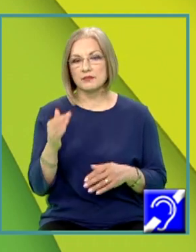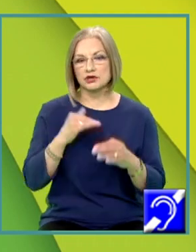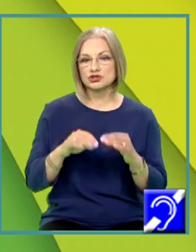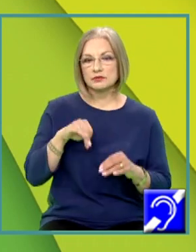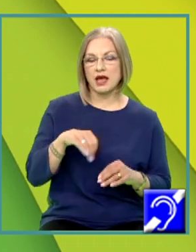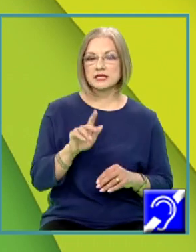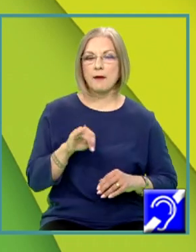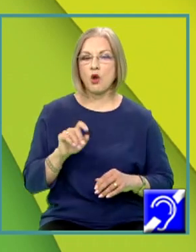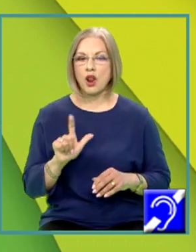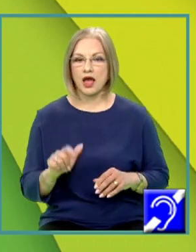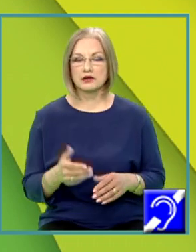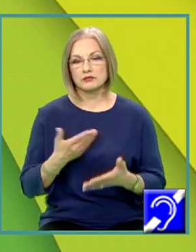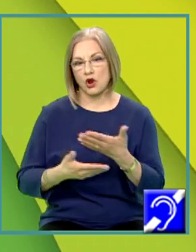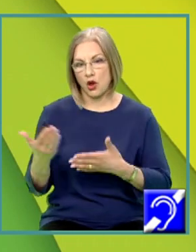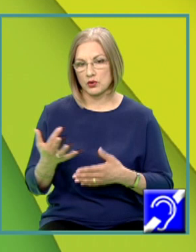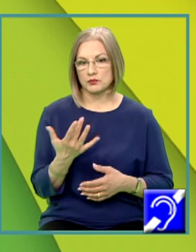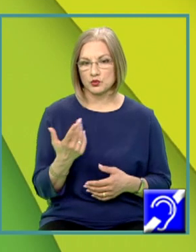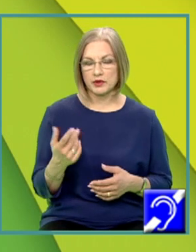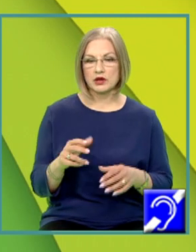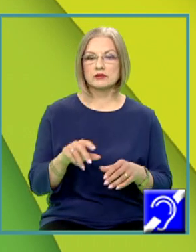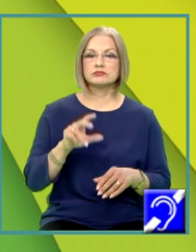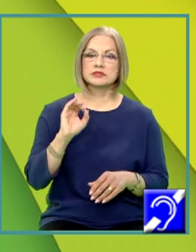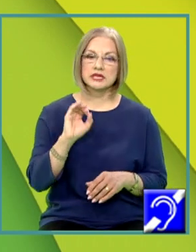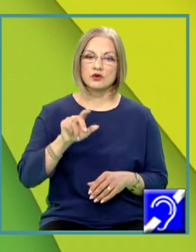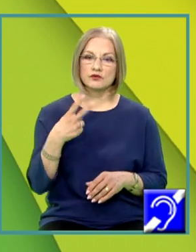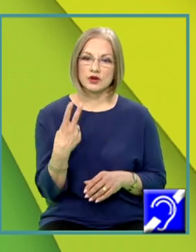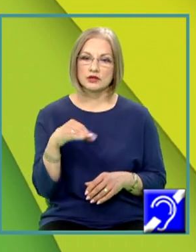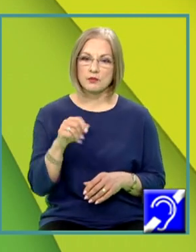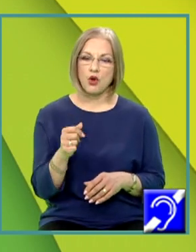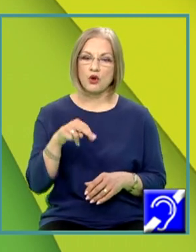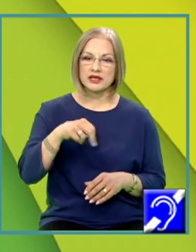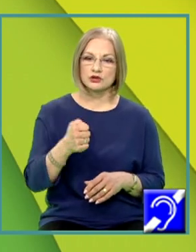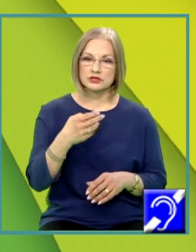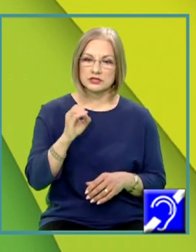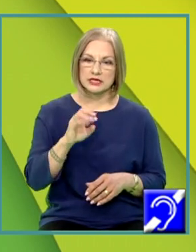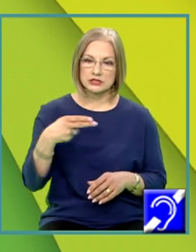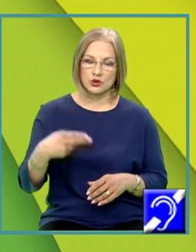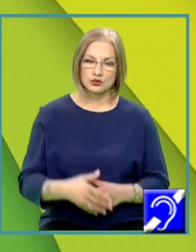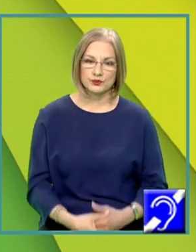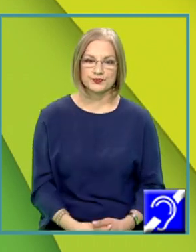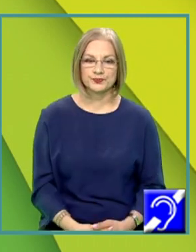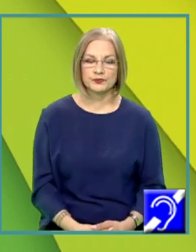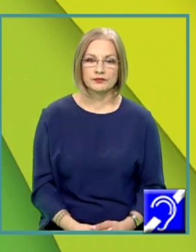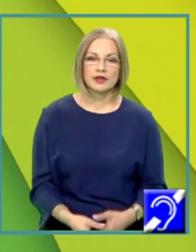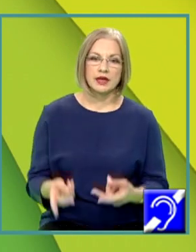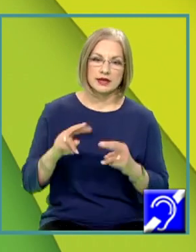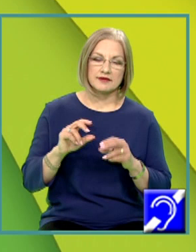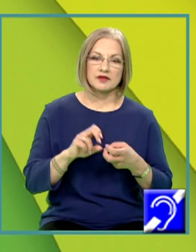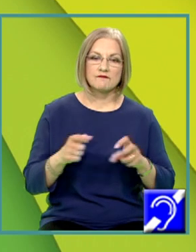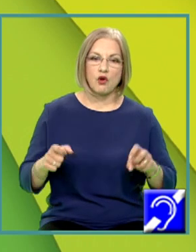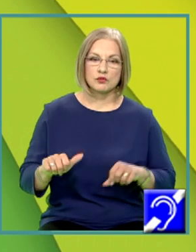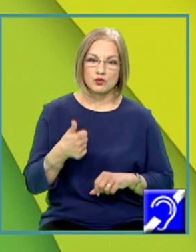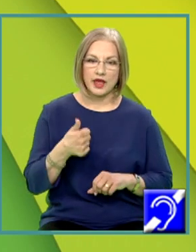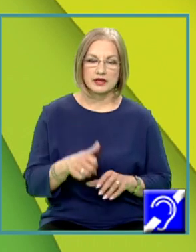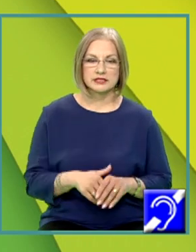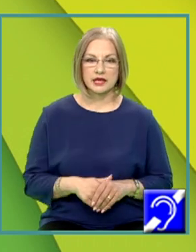molară. Înlocuim numeric, obținem 0,2 moli hidroxid de sodiu. Revenind la formula inițială